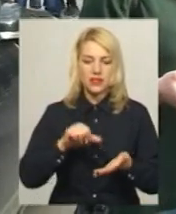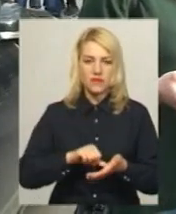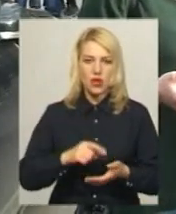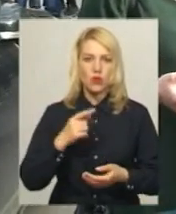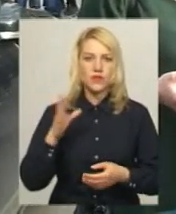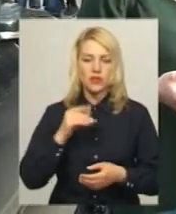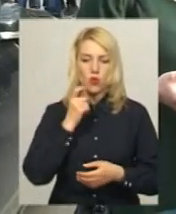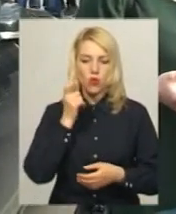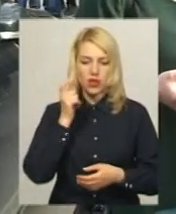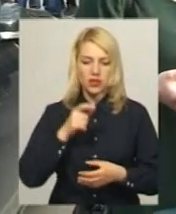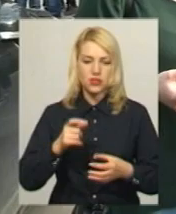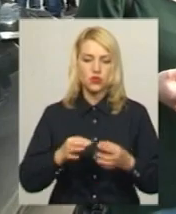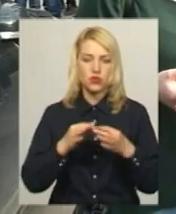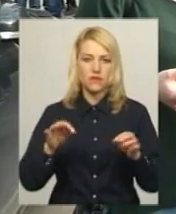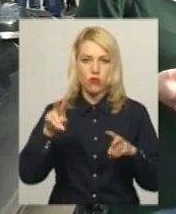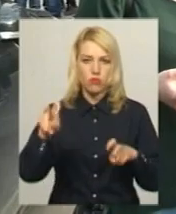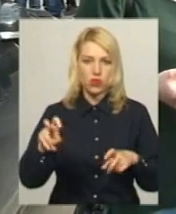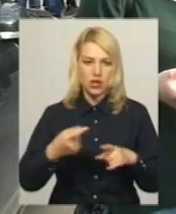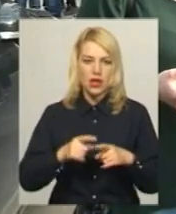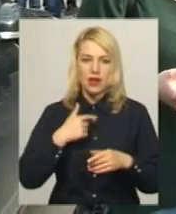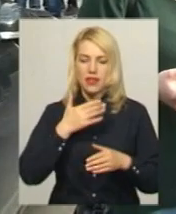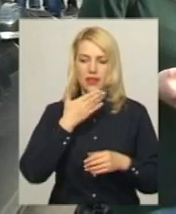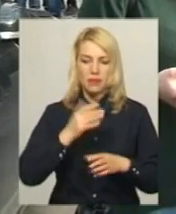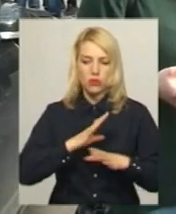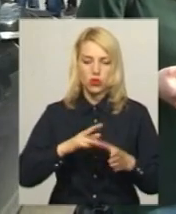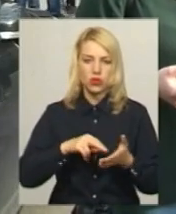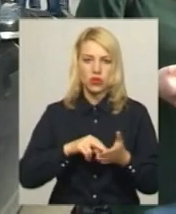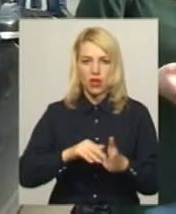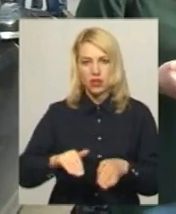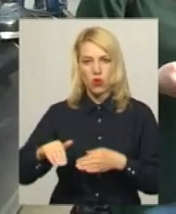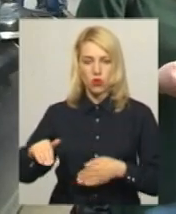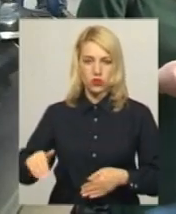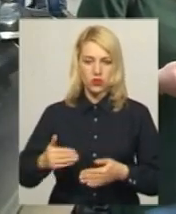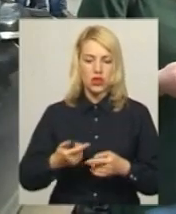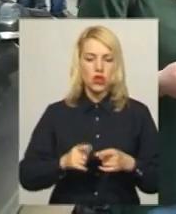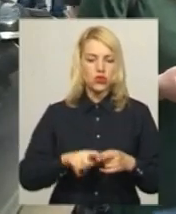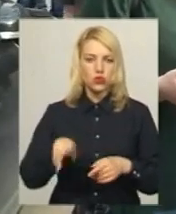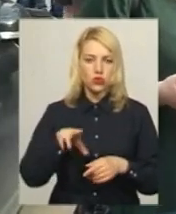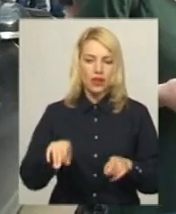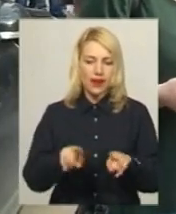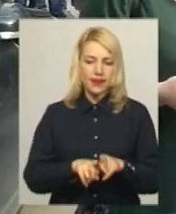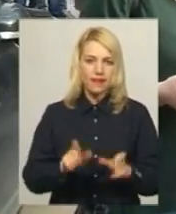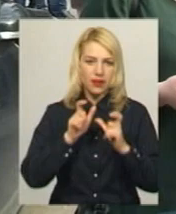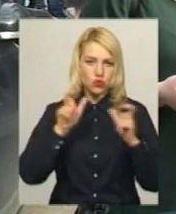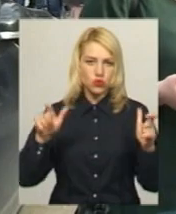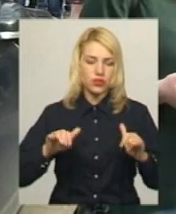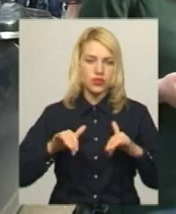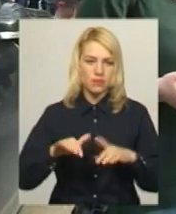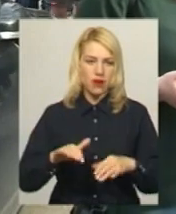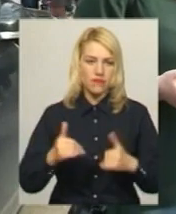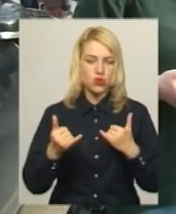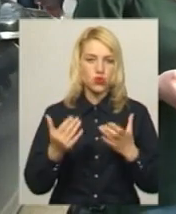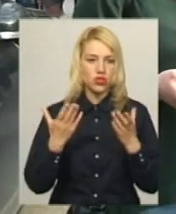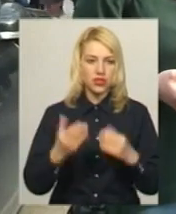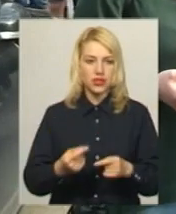об'єднання «Свобода» і ми ніколи не стояли осторонь з приводу таких кричущих справ. На сьогоднішній день це